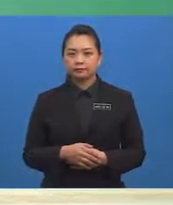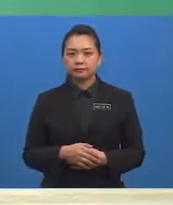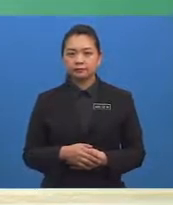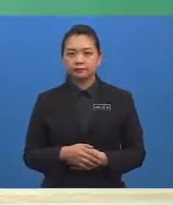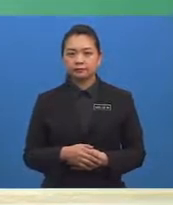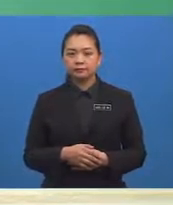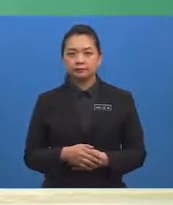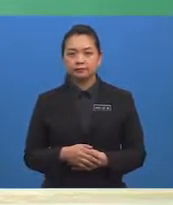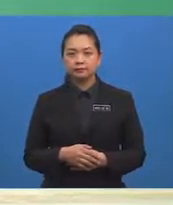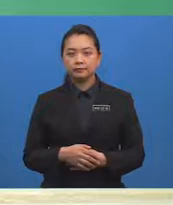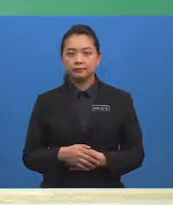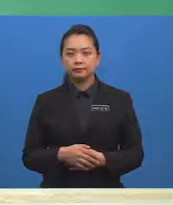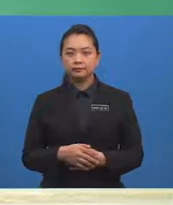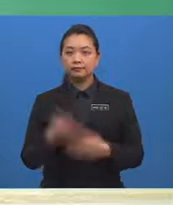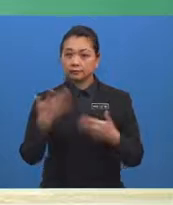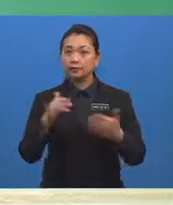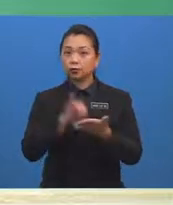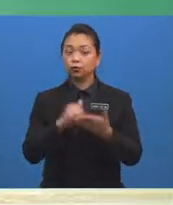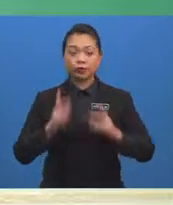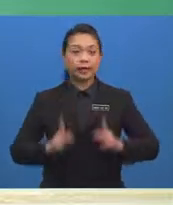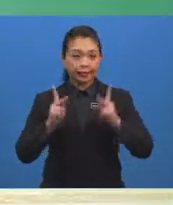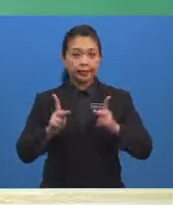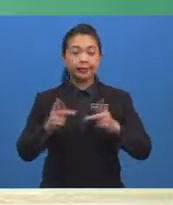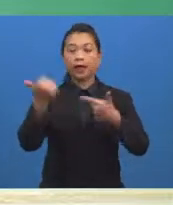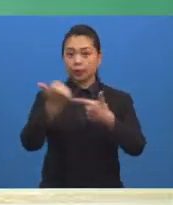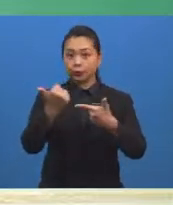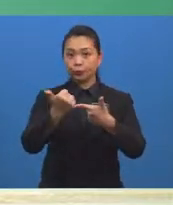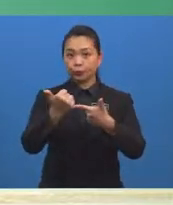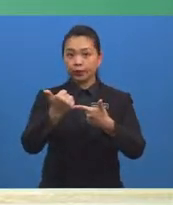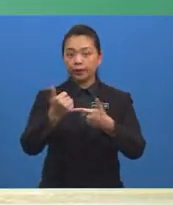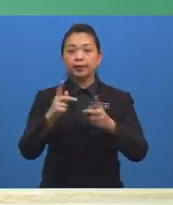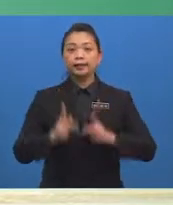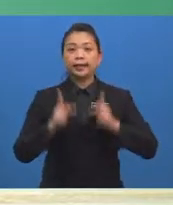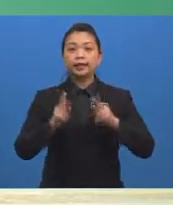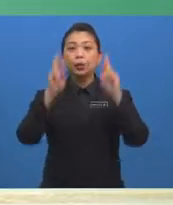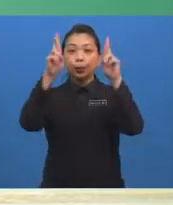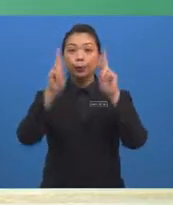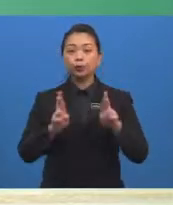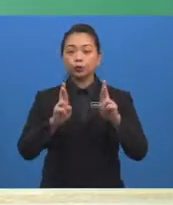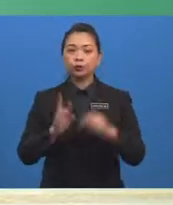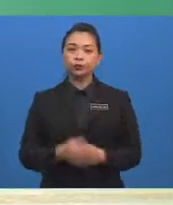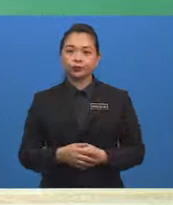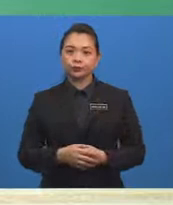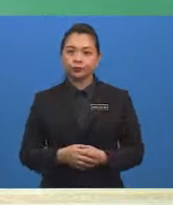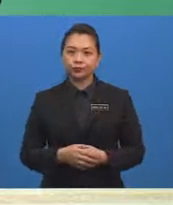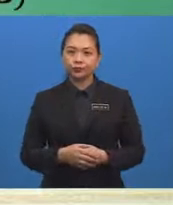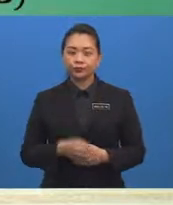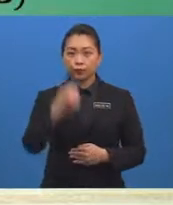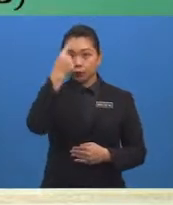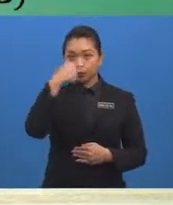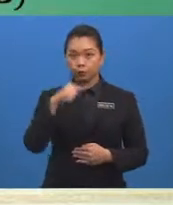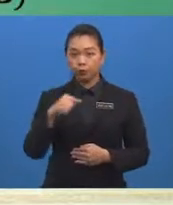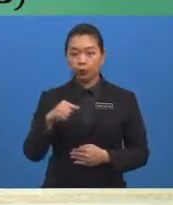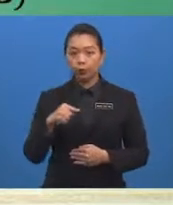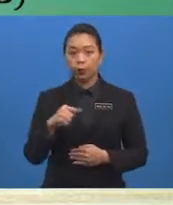Kaedah yang kedua dikenali sebagai kaedah rumus Bagi persilangan di